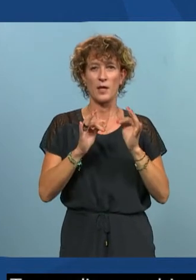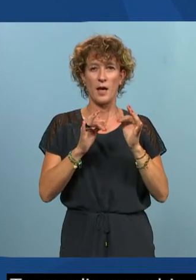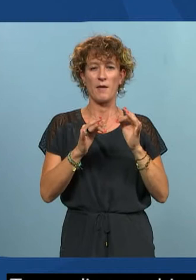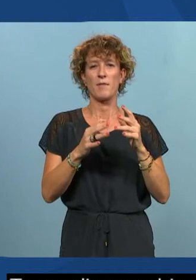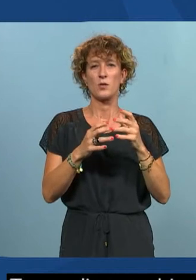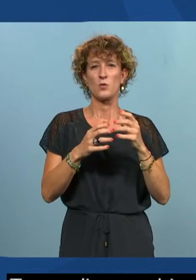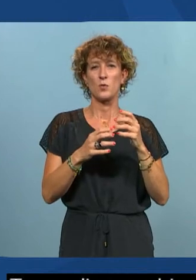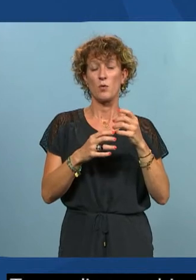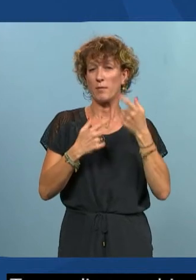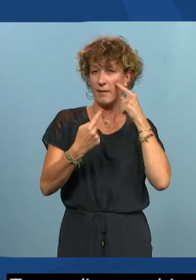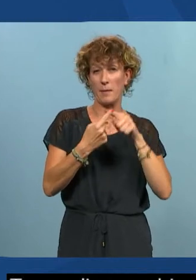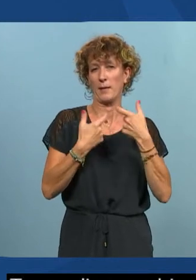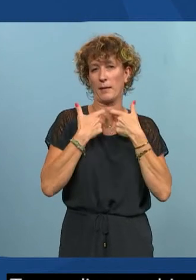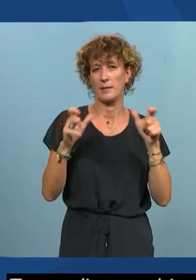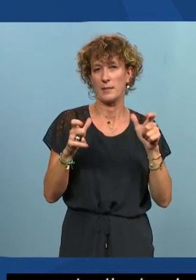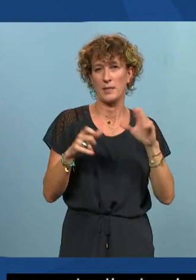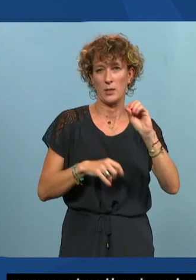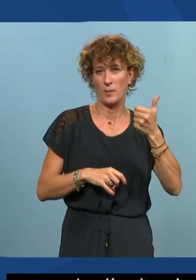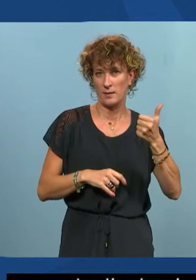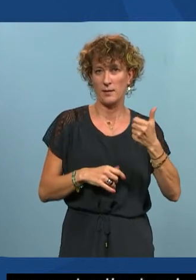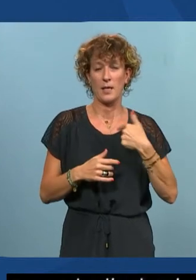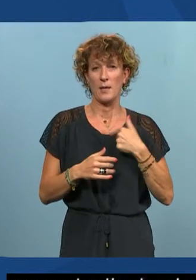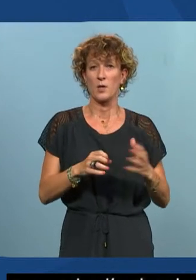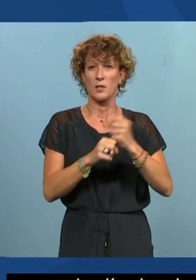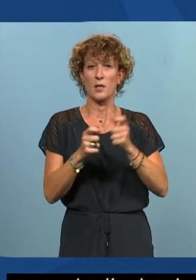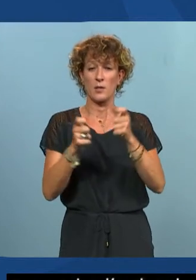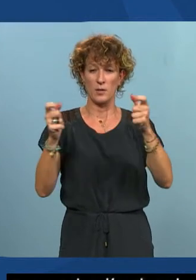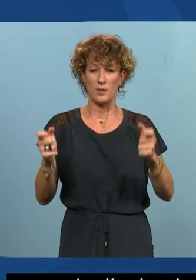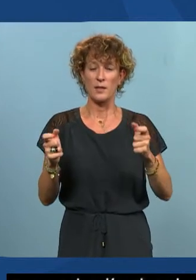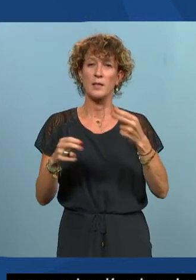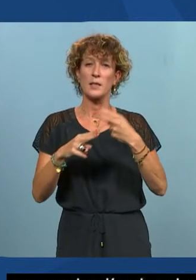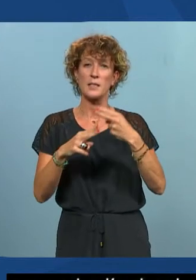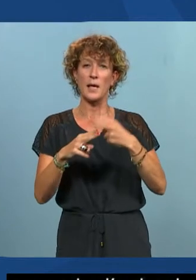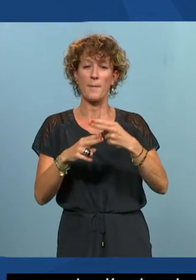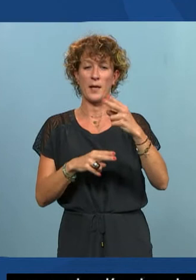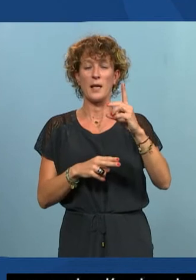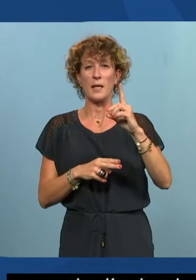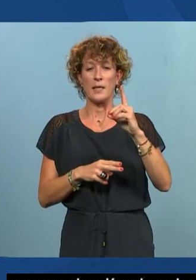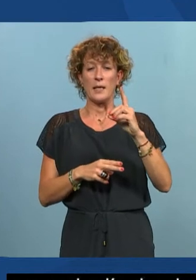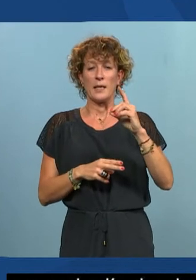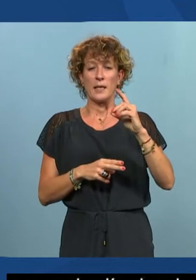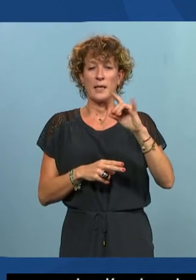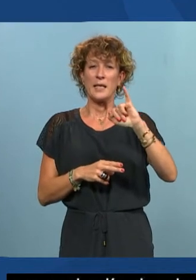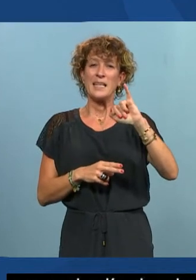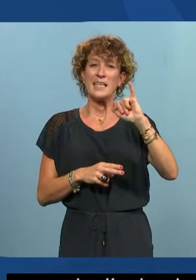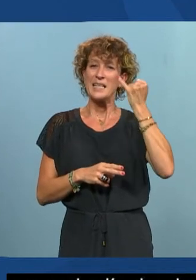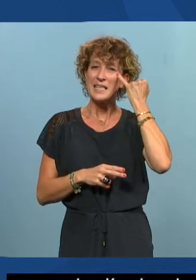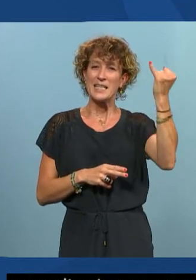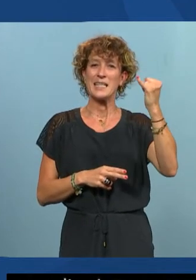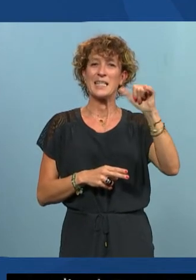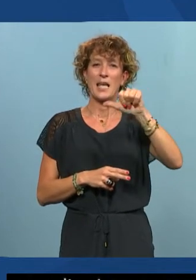thématiques. Et j'ai fondé une société qui s'appelle Ideance, qui accompagne et aide les